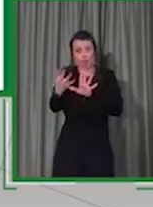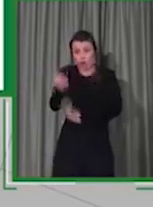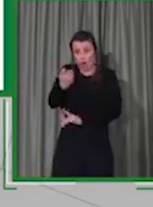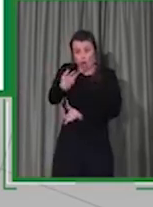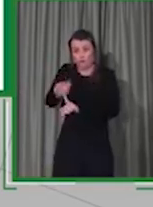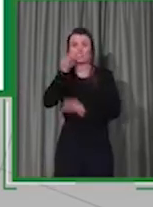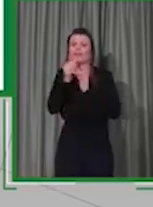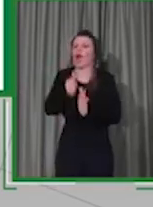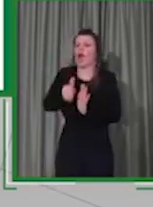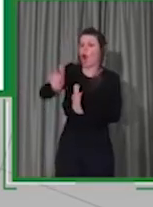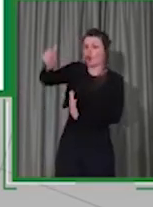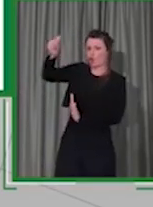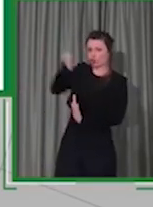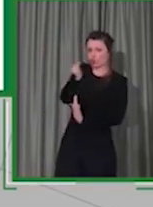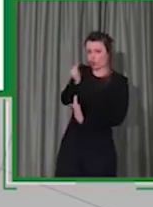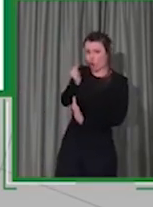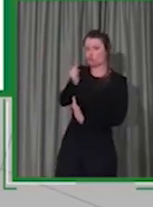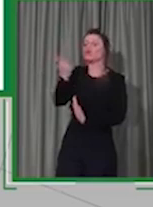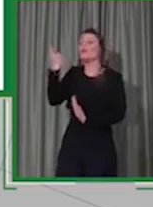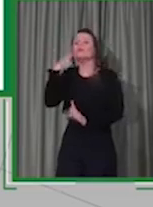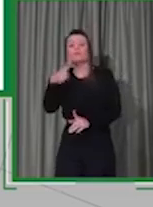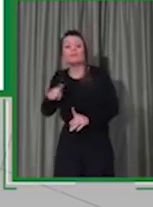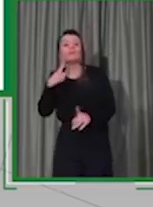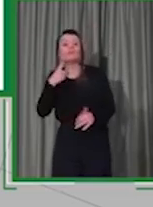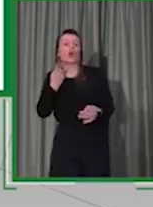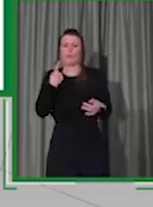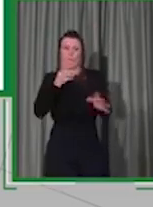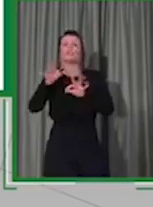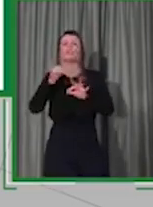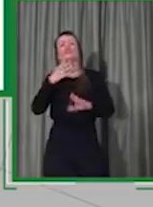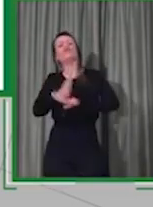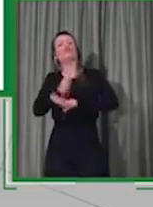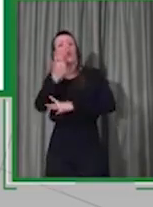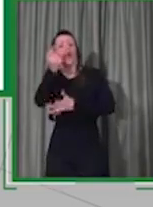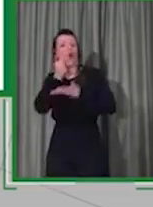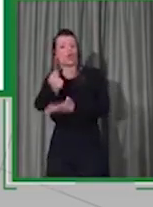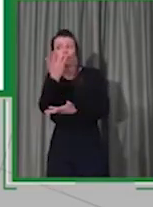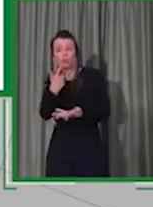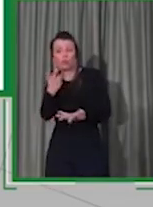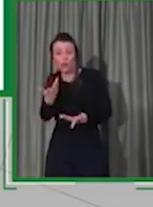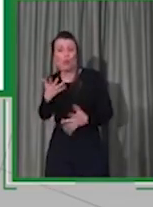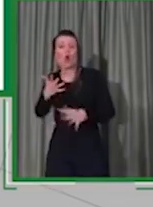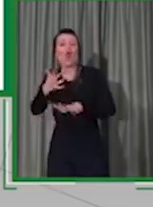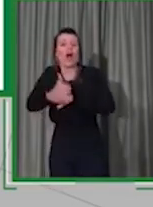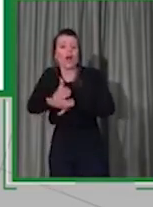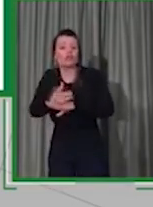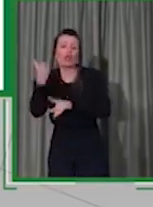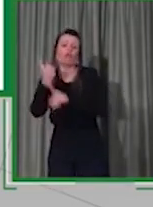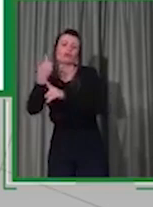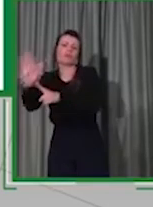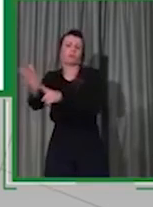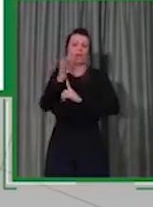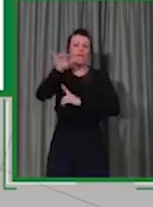presentare quella per l'accesso alla misura e quindi per richiedere il contributo. Chi invece, quindi tutti i nuclei familiari che non hanno mai prodotto l'ISE